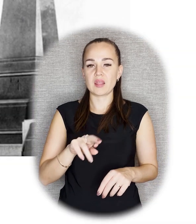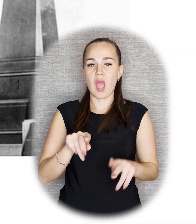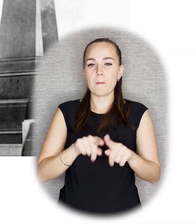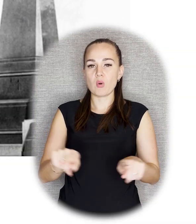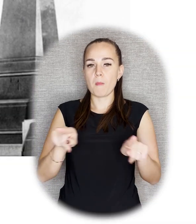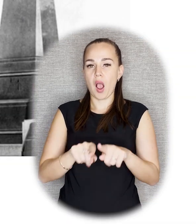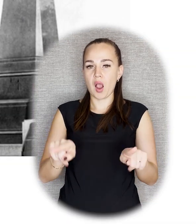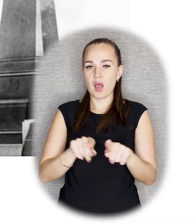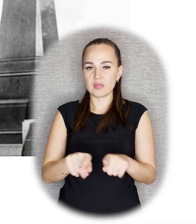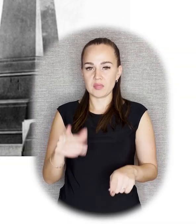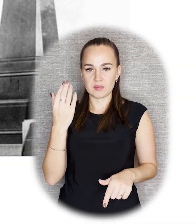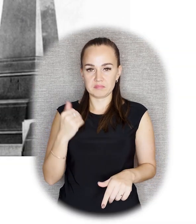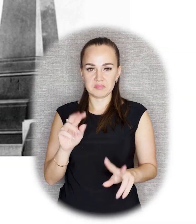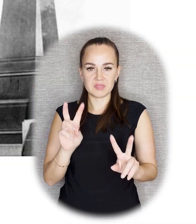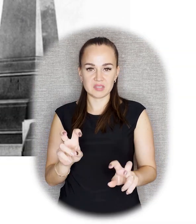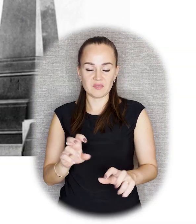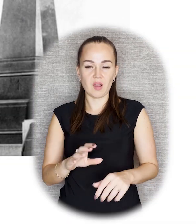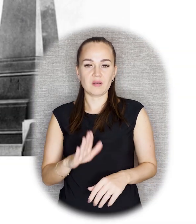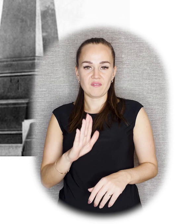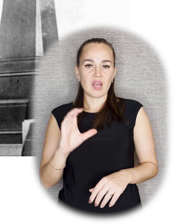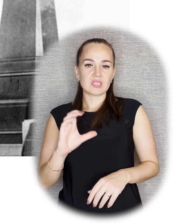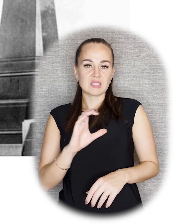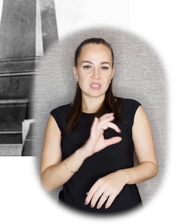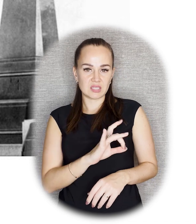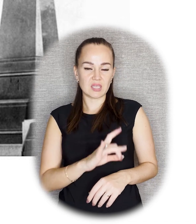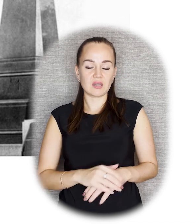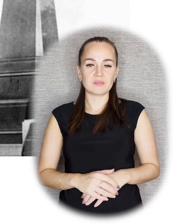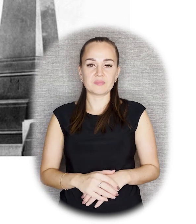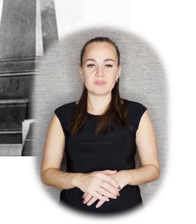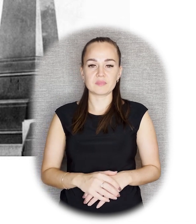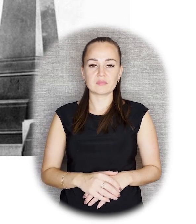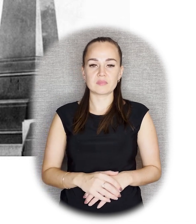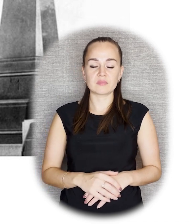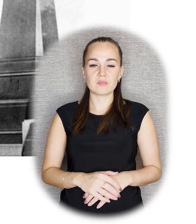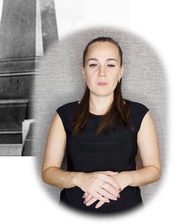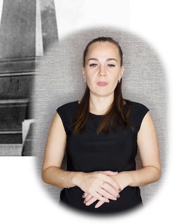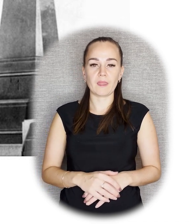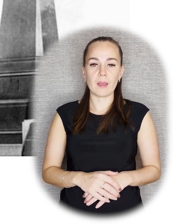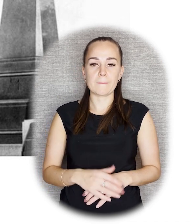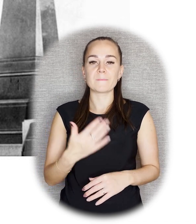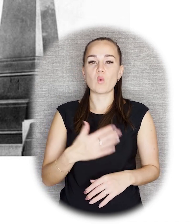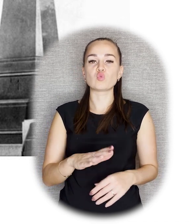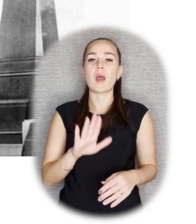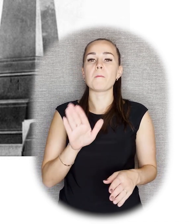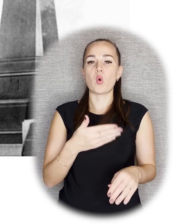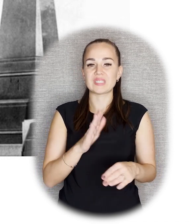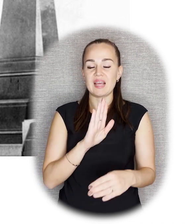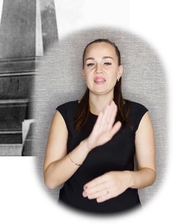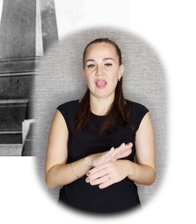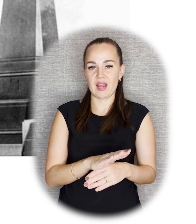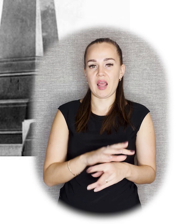в Советской России, которая последовала за декретом о памятниках республики.